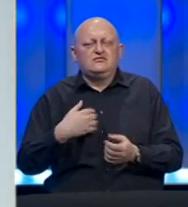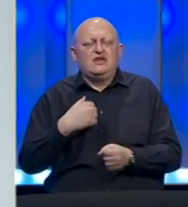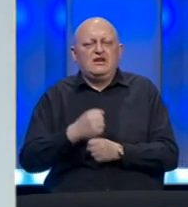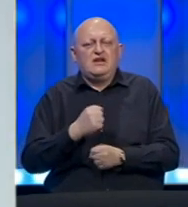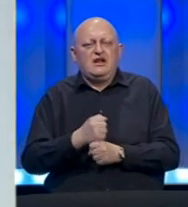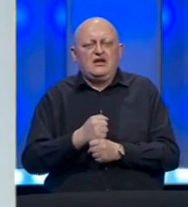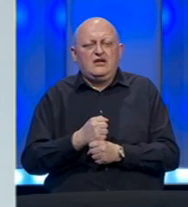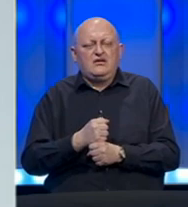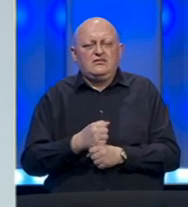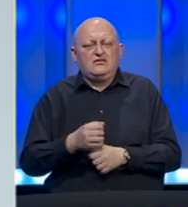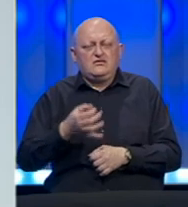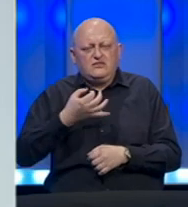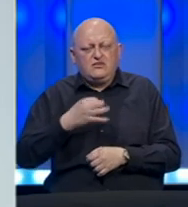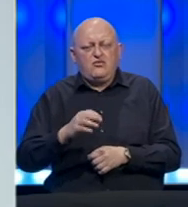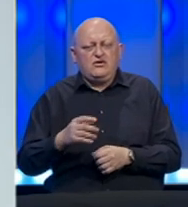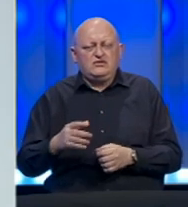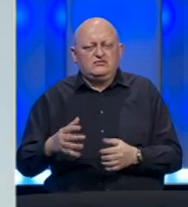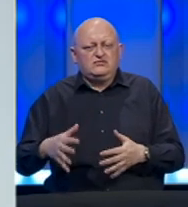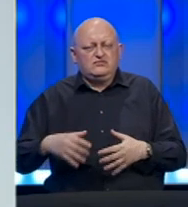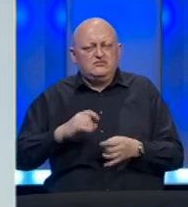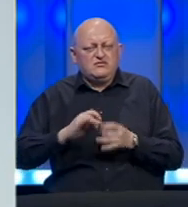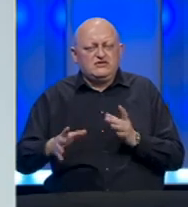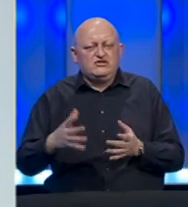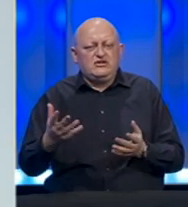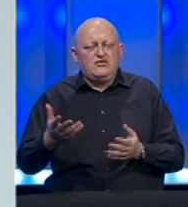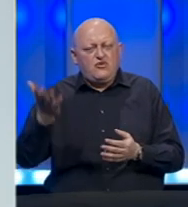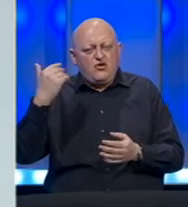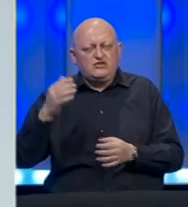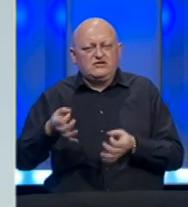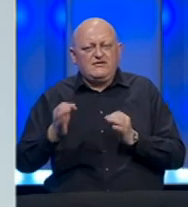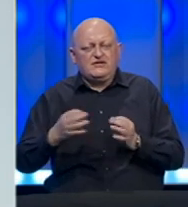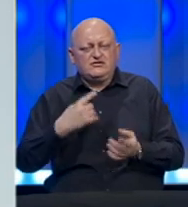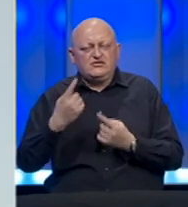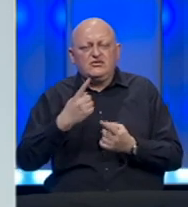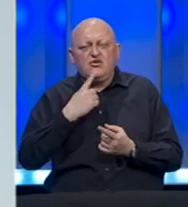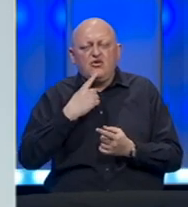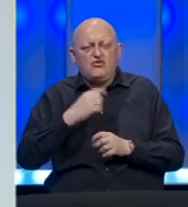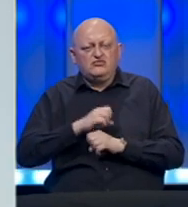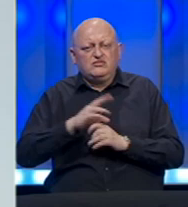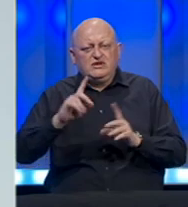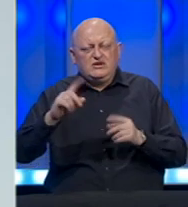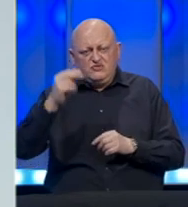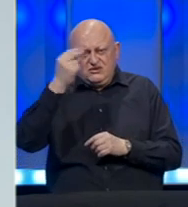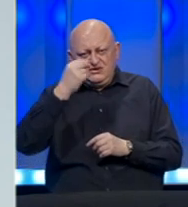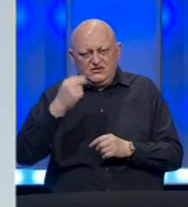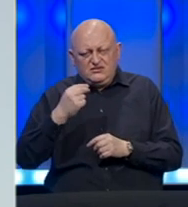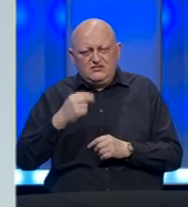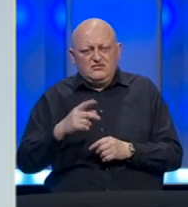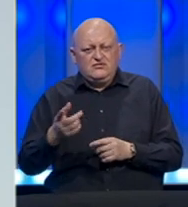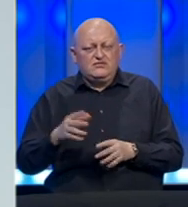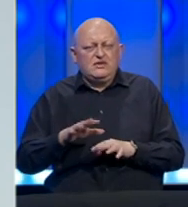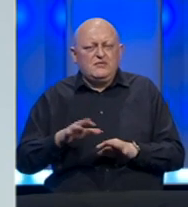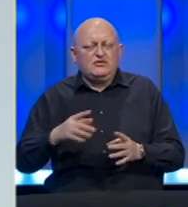daleko fleksibilnije i dinamičnije u odnosu na vandrano stanje, koje je, kao što znate, proglašeno u Republicu Srpskoj, odnosno na epidemiološku